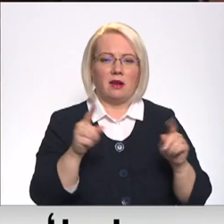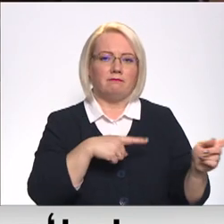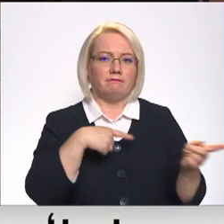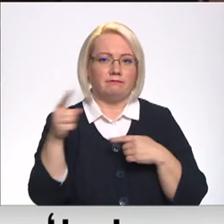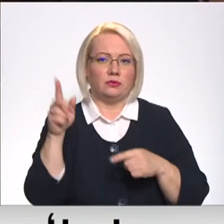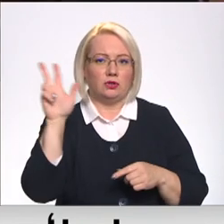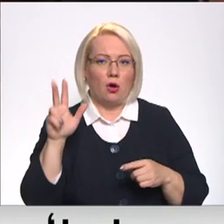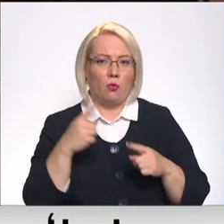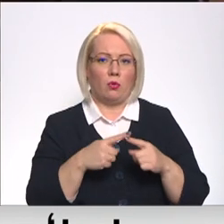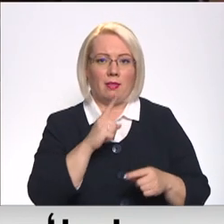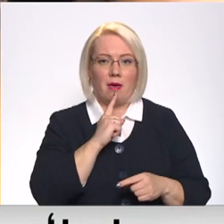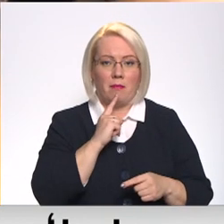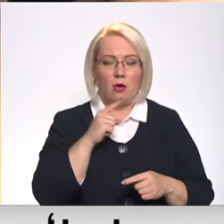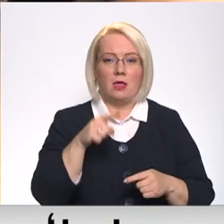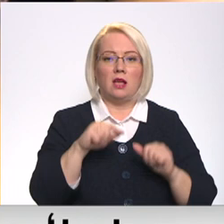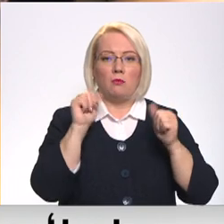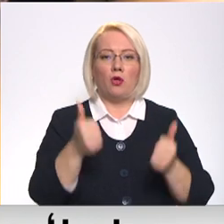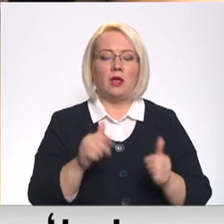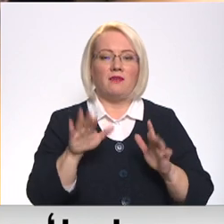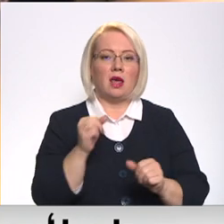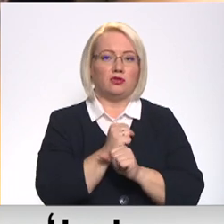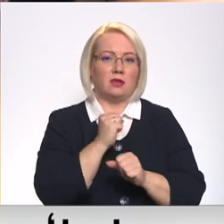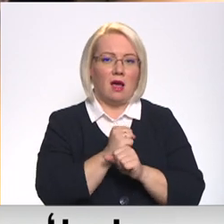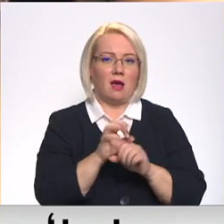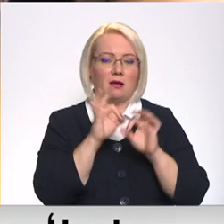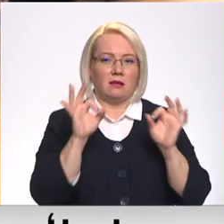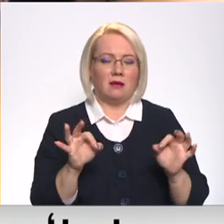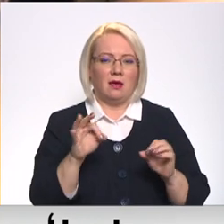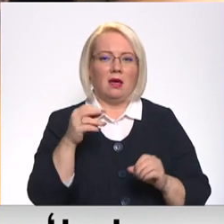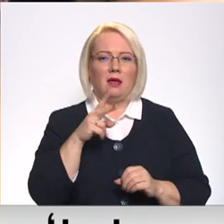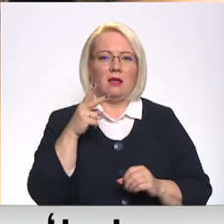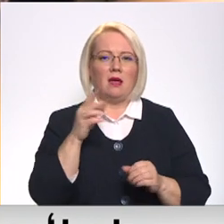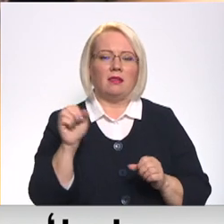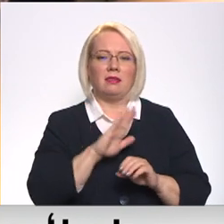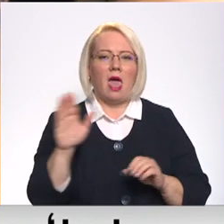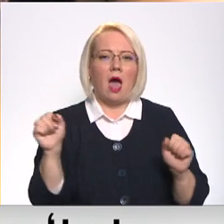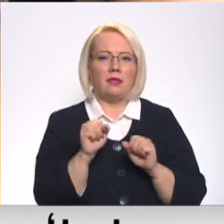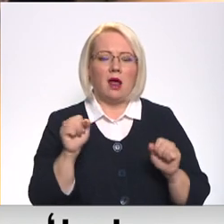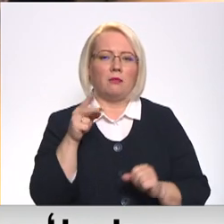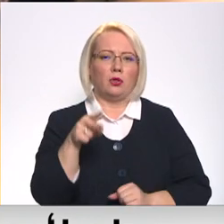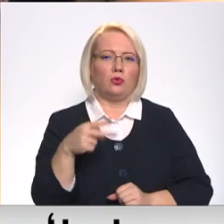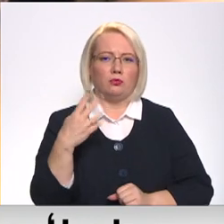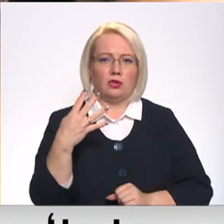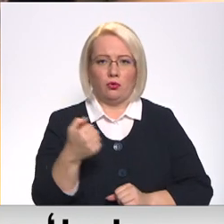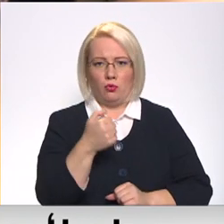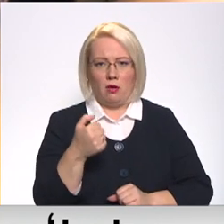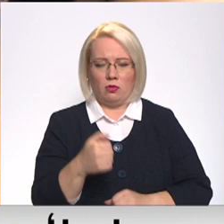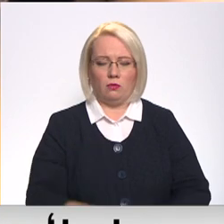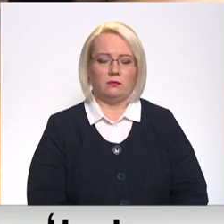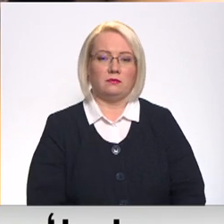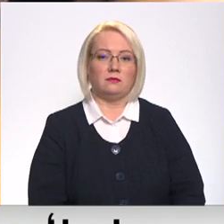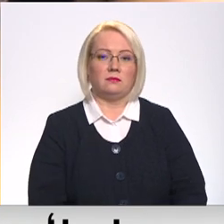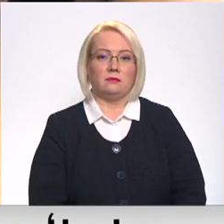strādāt. Šāds models varētu sākt darboties neātrākā 2024. gadā. Sandra Leitāni, Andrs